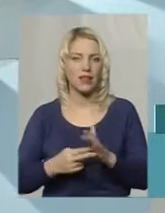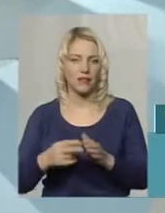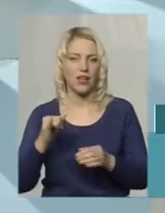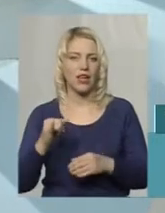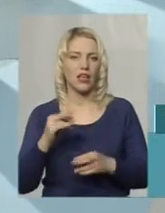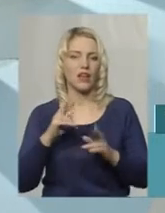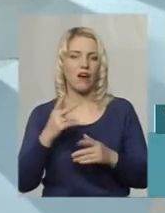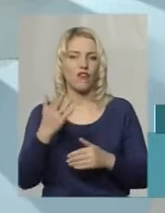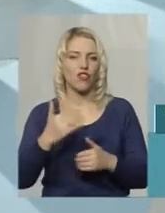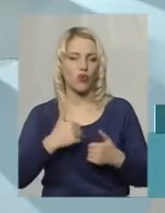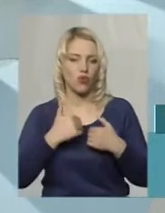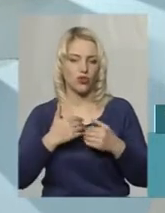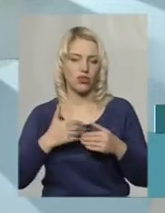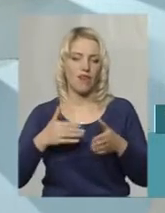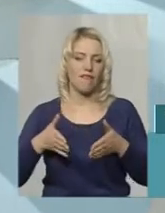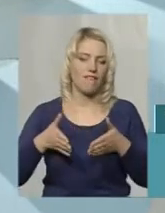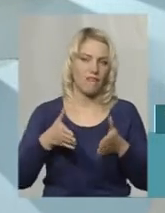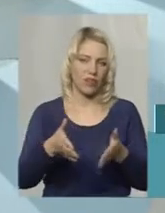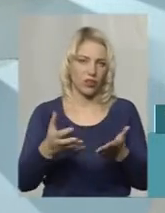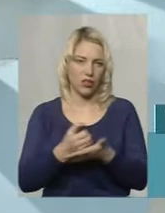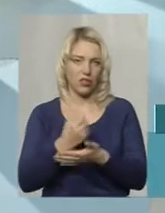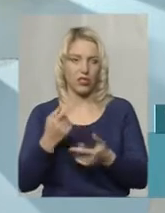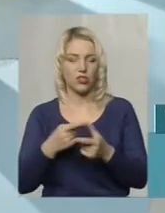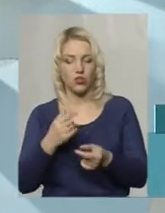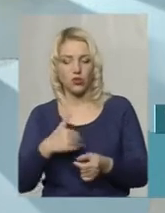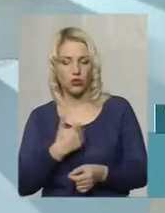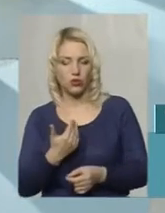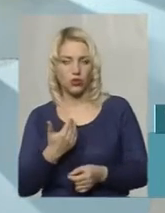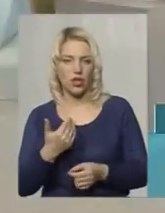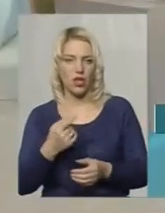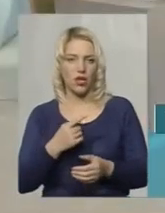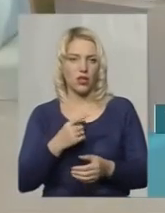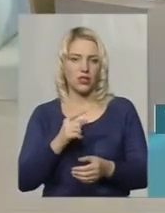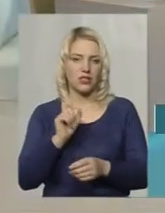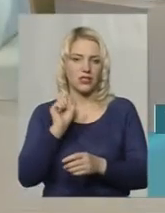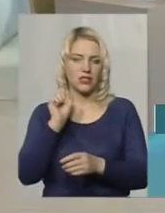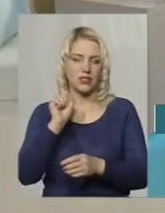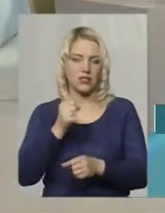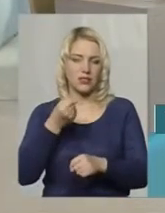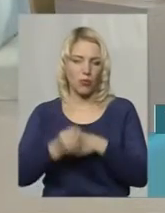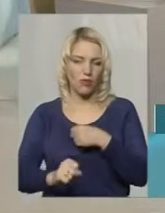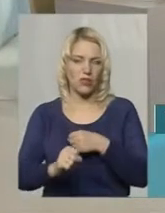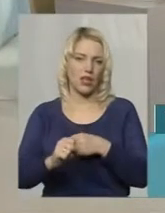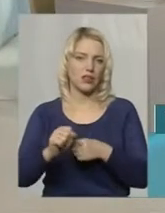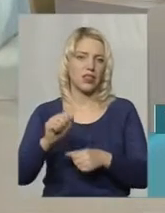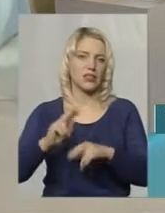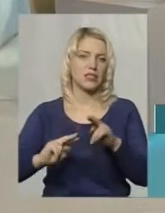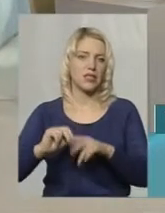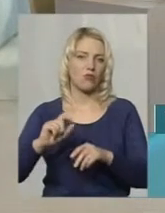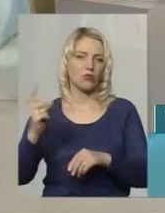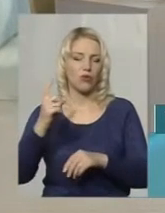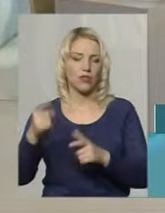хочуть вирішити ситуацію. Чи то вони хочуть зобов'язати забудовника, чи